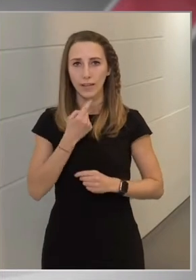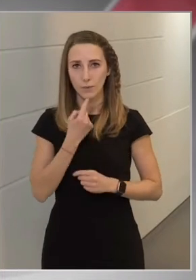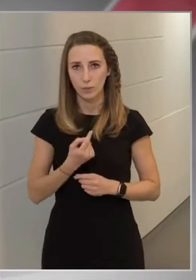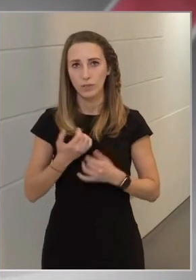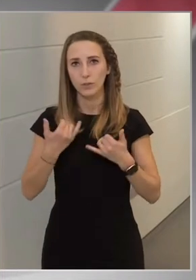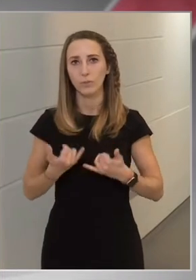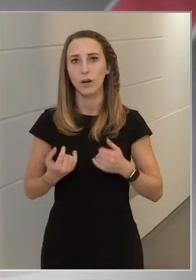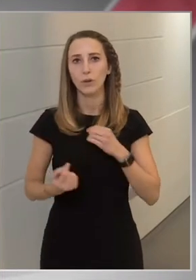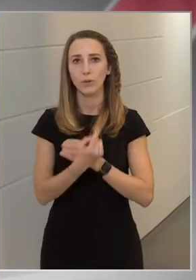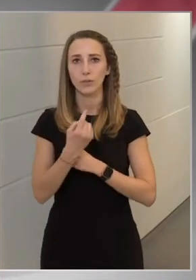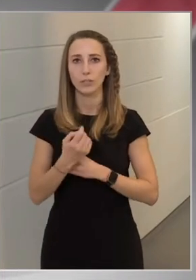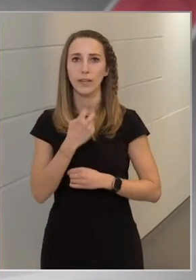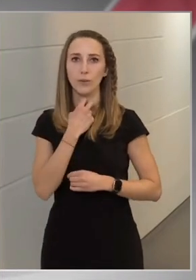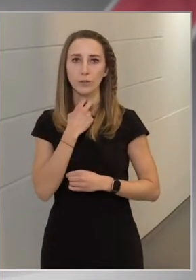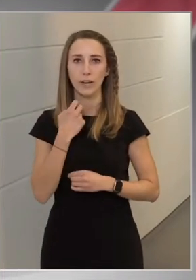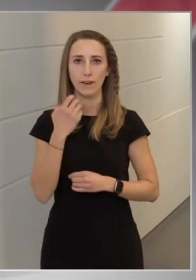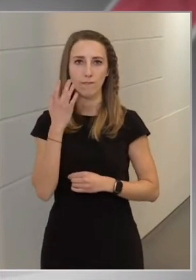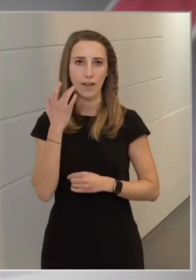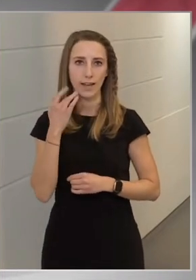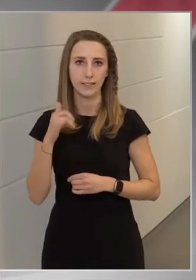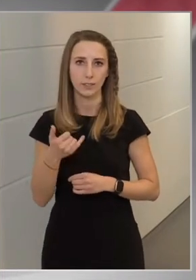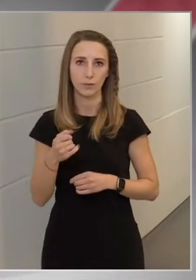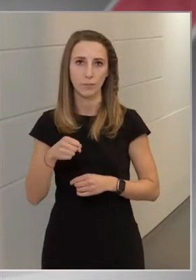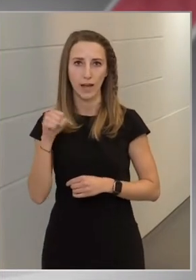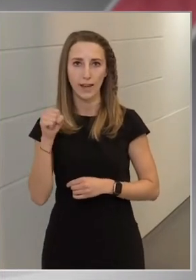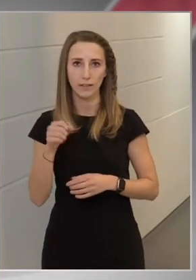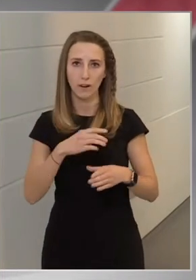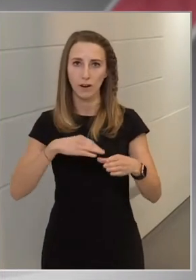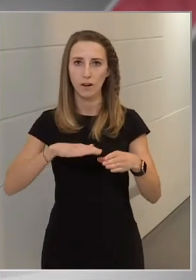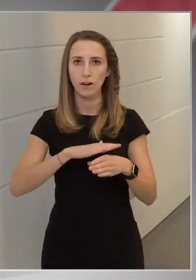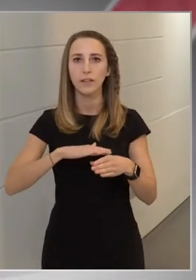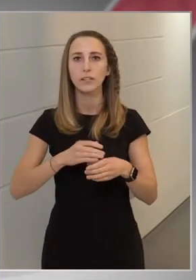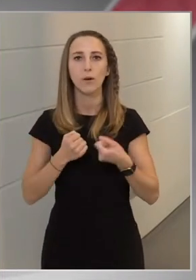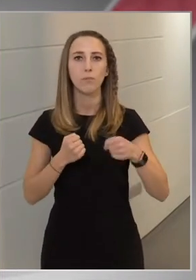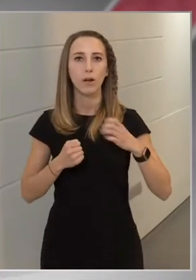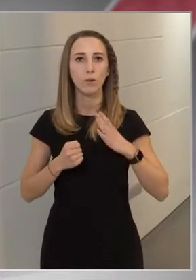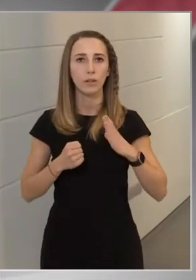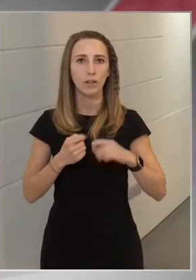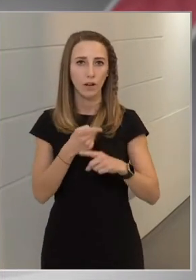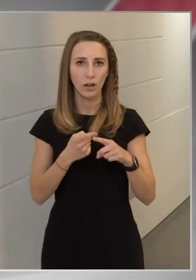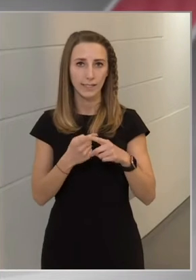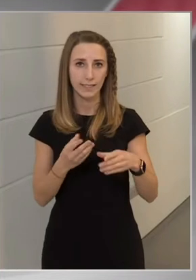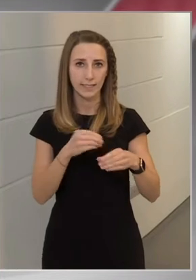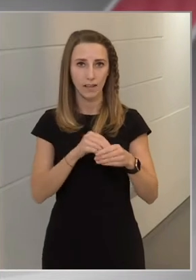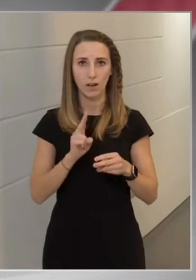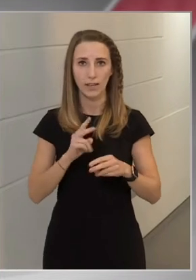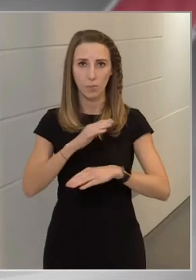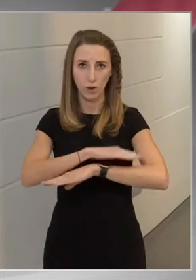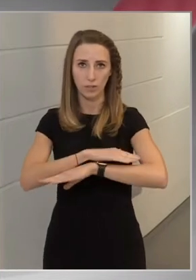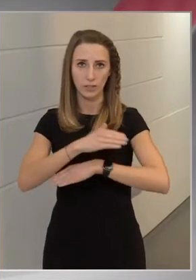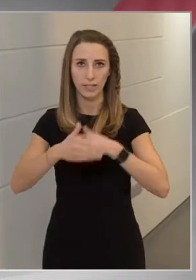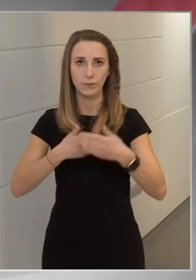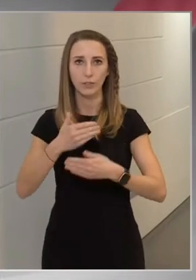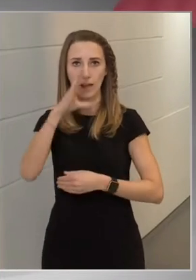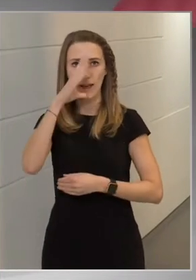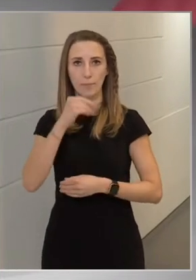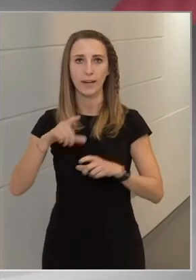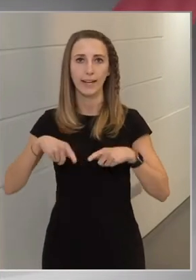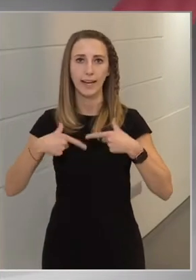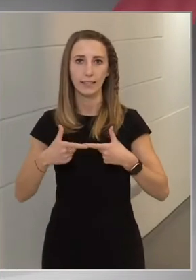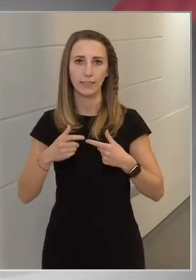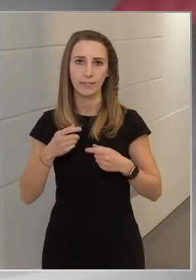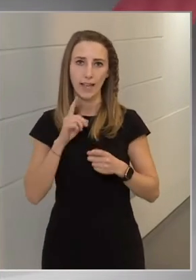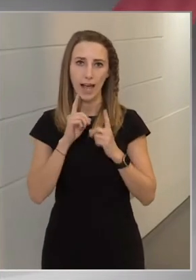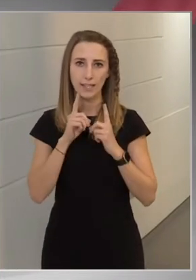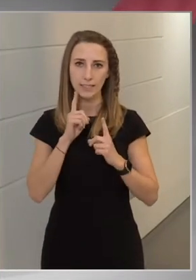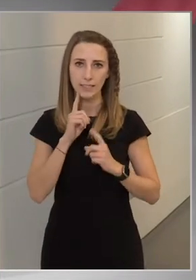ma különösen Gyurcsány-Ferenc és pártja, és a baloldalnak az a része, ami ezt a magatartást folytatja, emberek életével játszik.